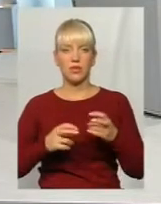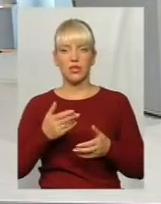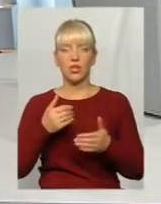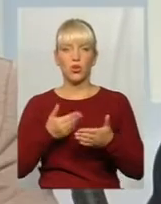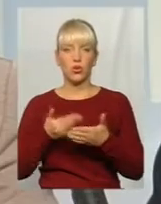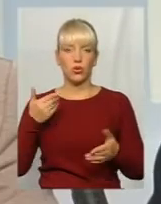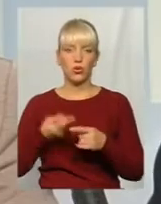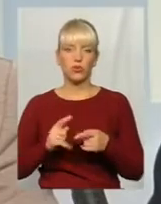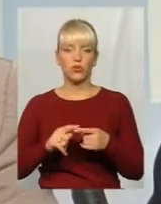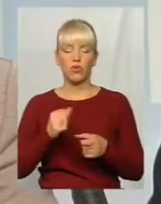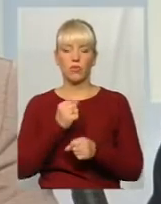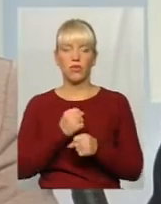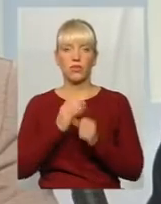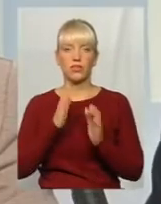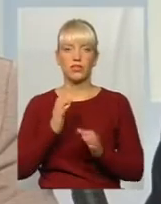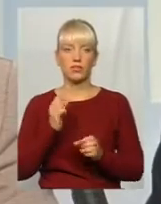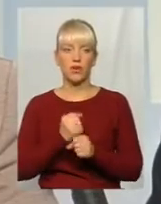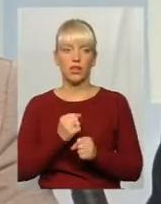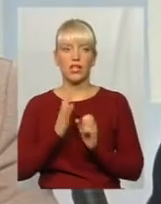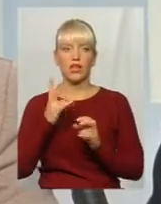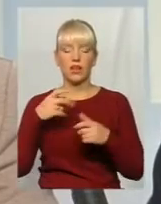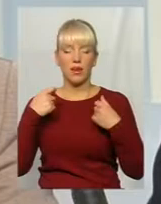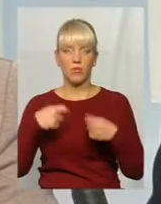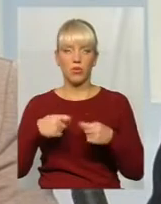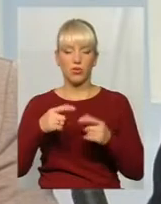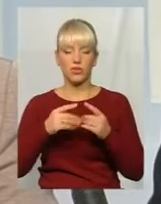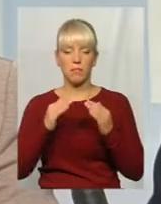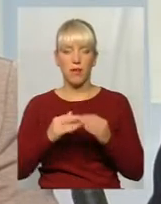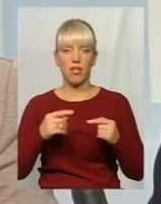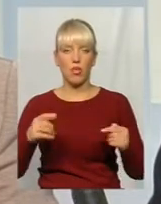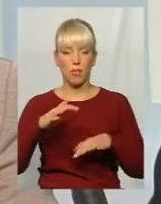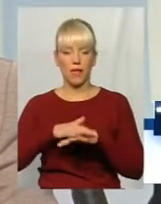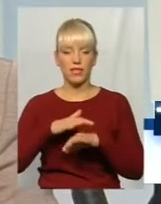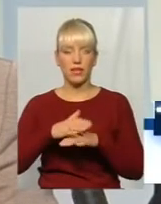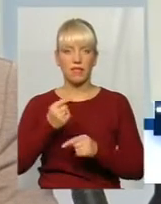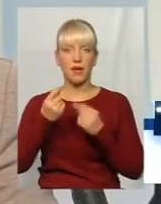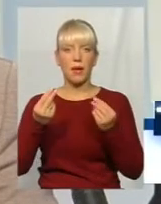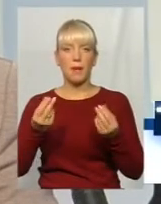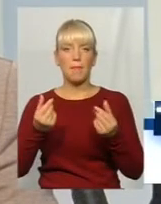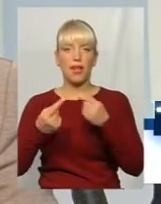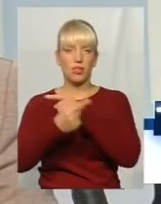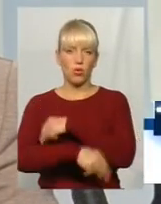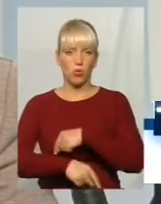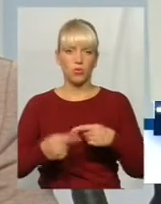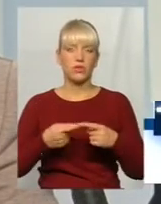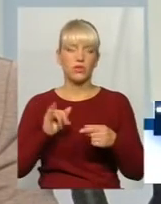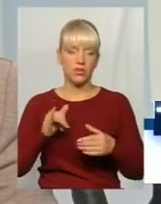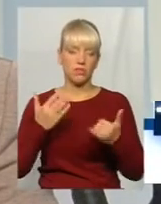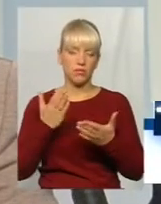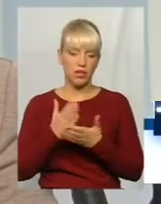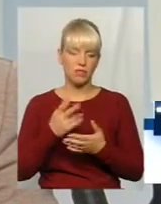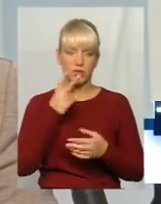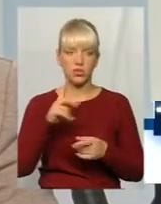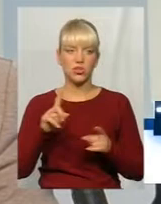на продаж майна банків-банкрутів. На сьогодні система вже продала на 2,7 мільярди гривень, тобто ринок вже є, і ми